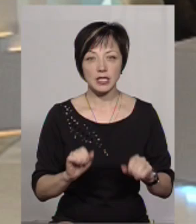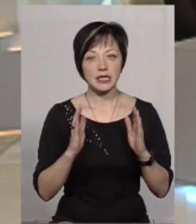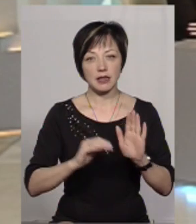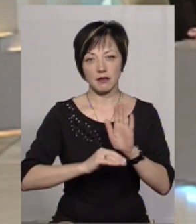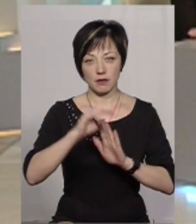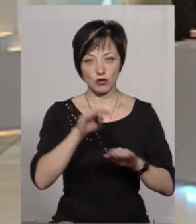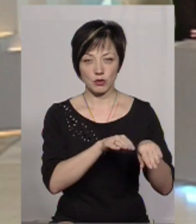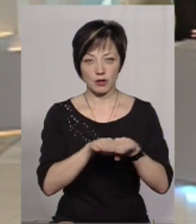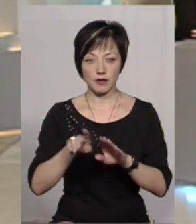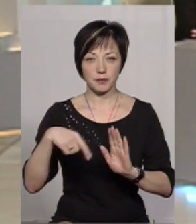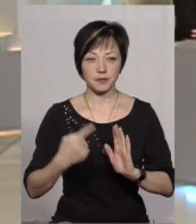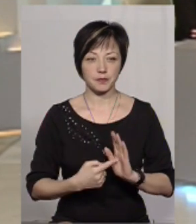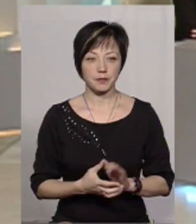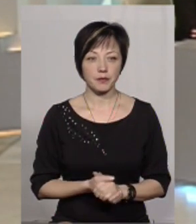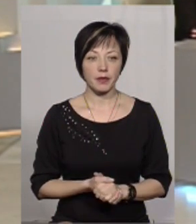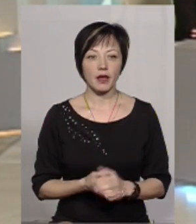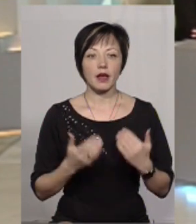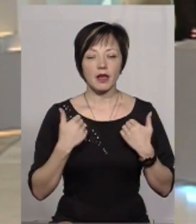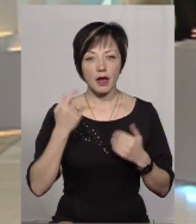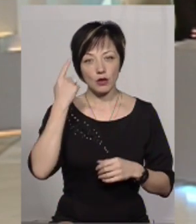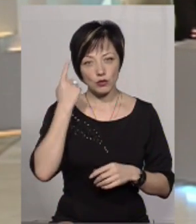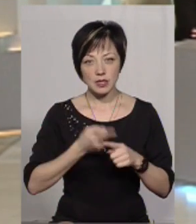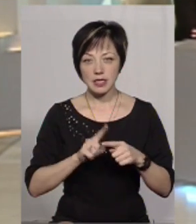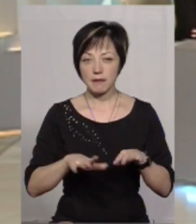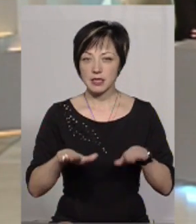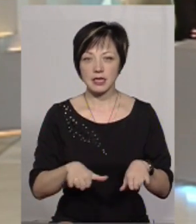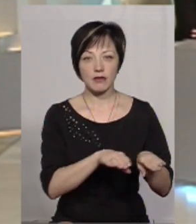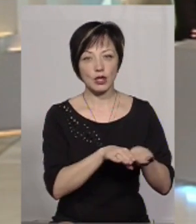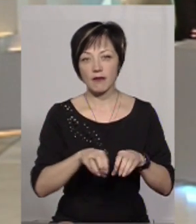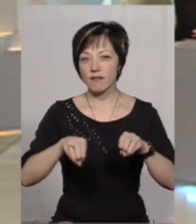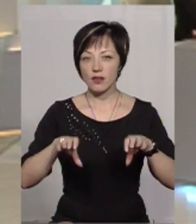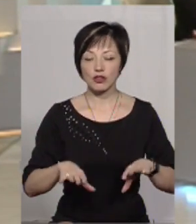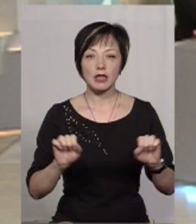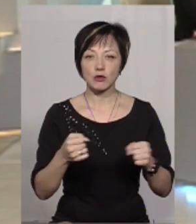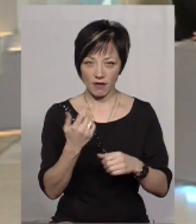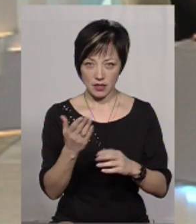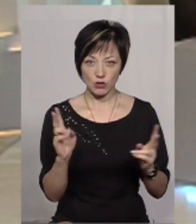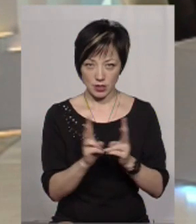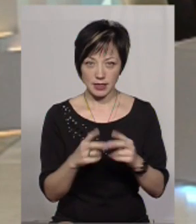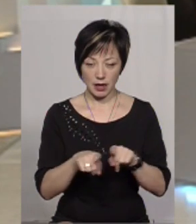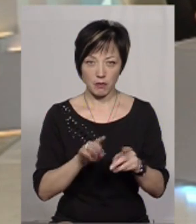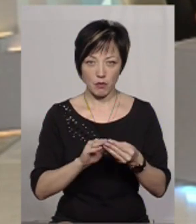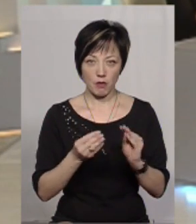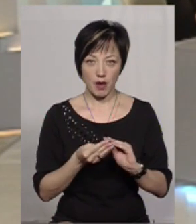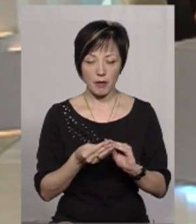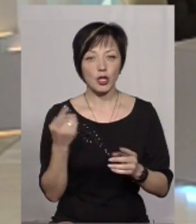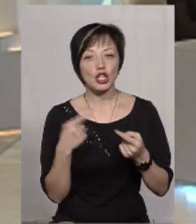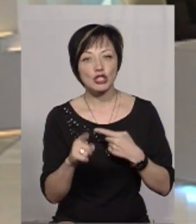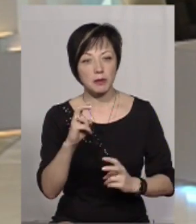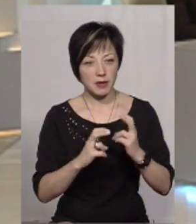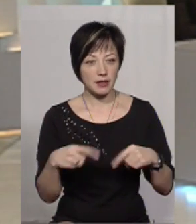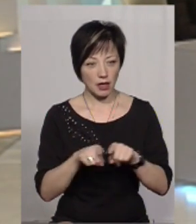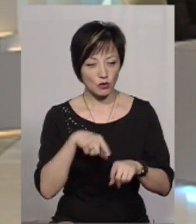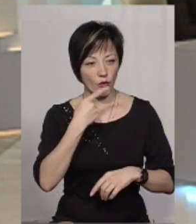чи це тільки на державному? Я думаю, що це на місцевому рівні вирішити неможливо. Але стикаєтесь з такими проблемами? Інші